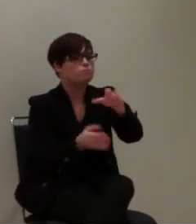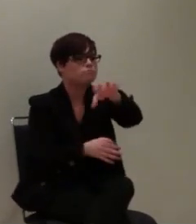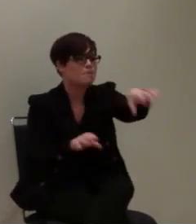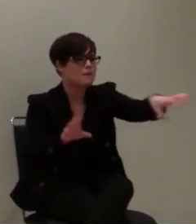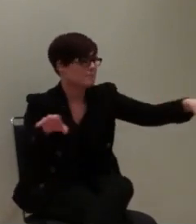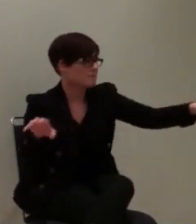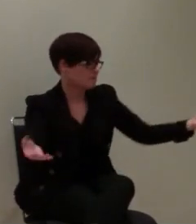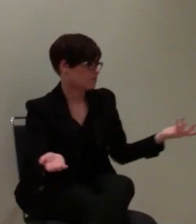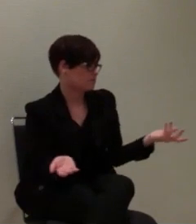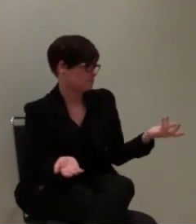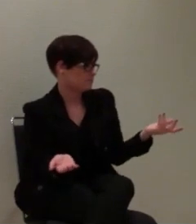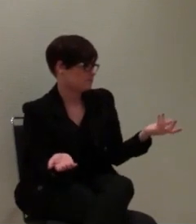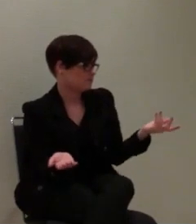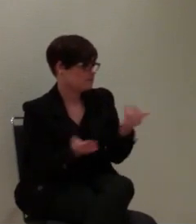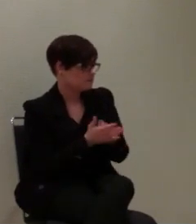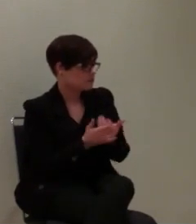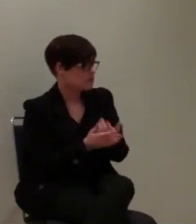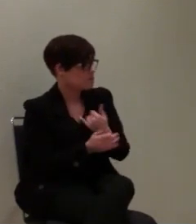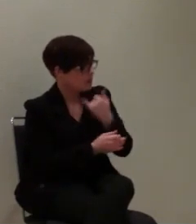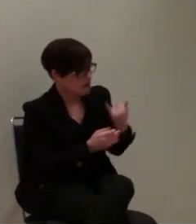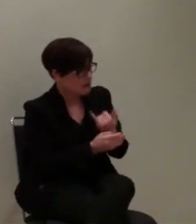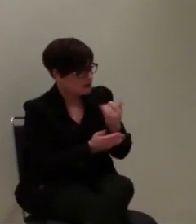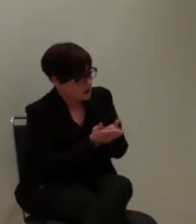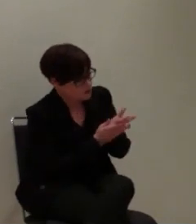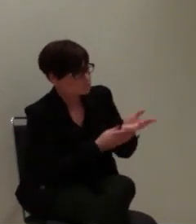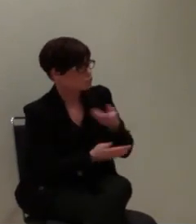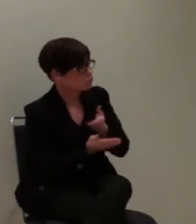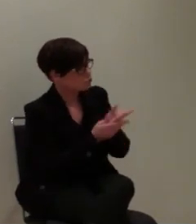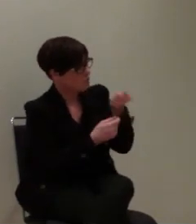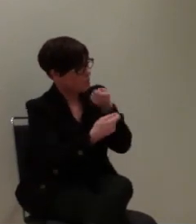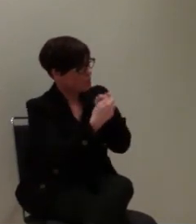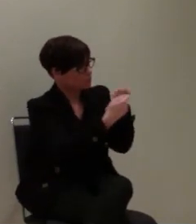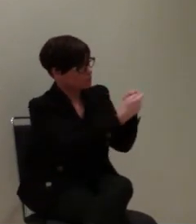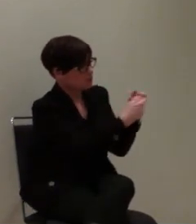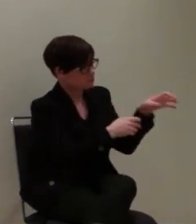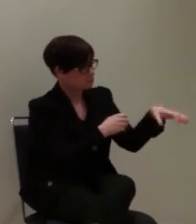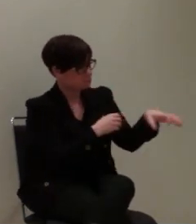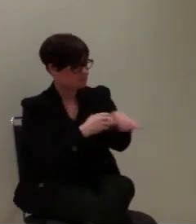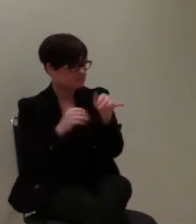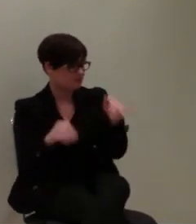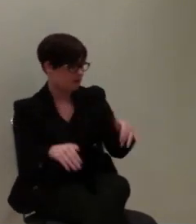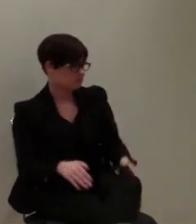Und von daher haben wir über die Jahre einen stetigen Kontakt zu den Leitstellen immer gehabt.